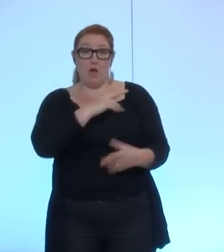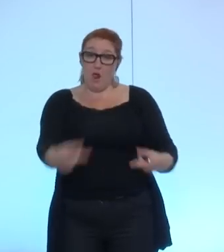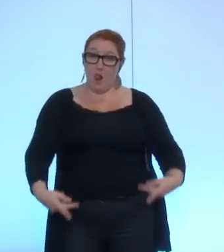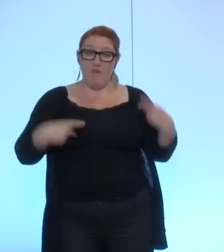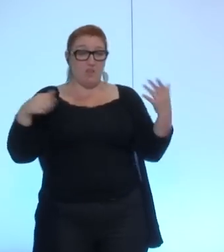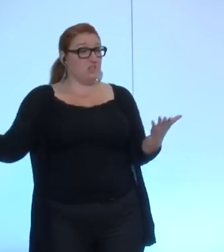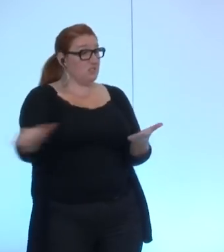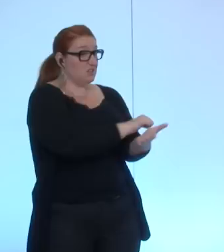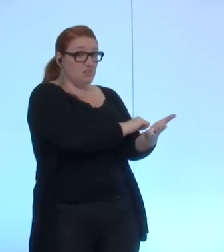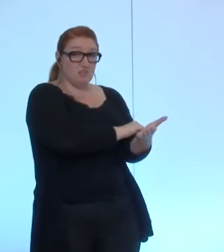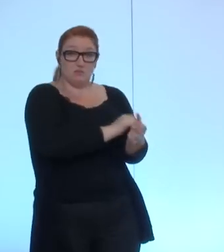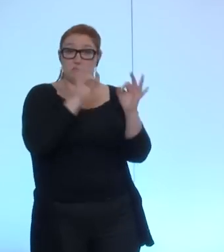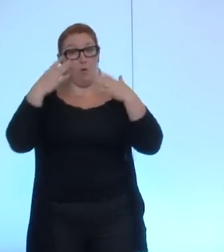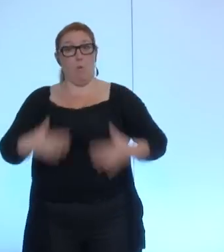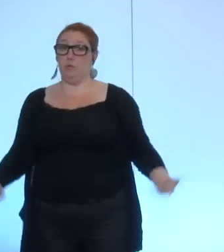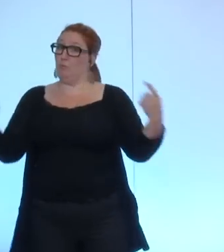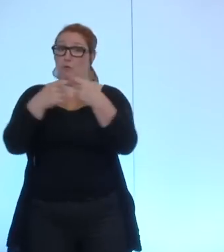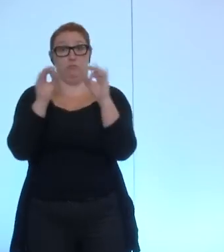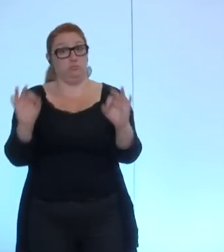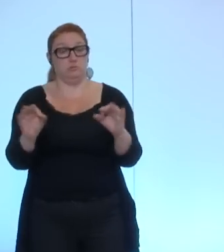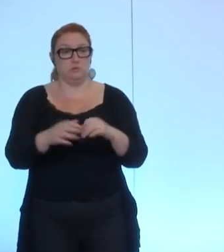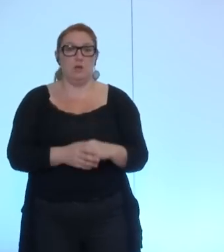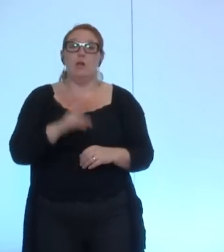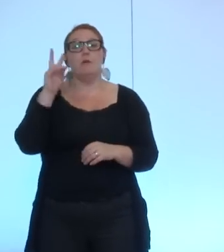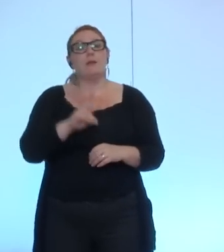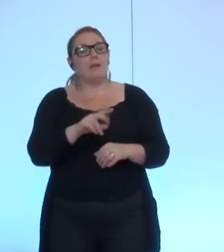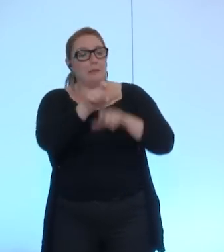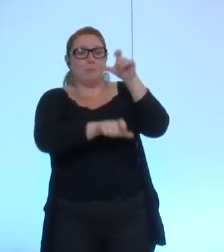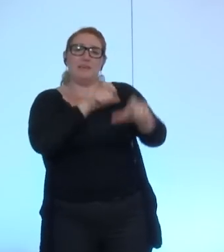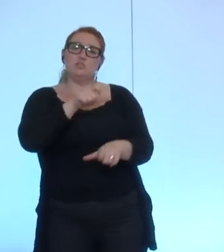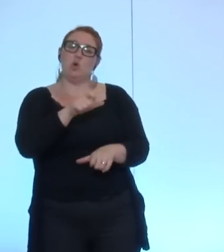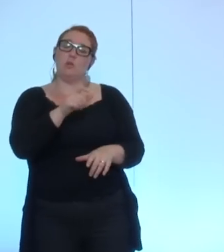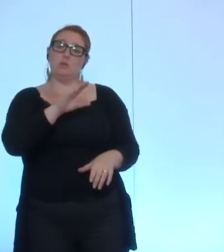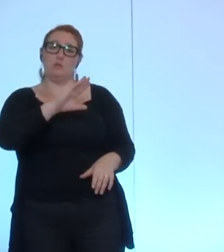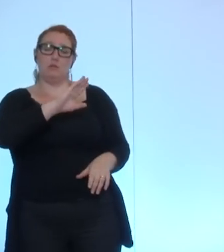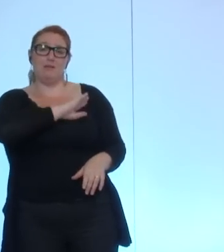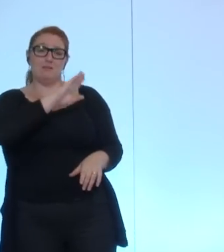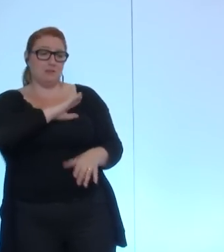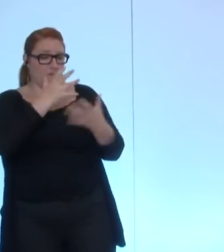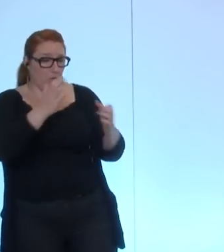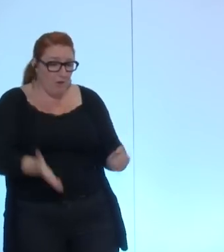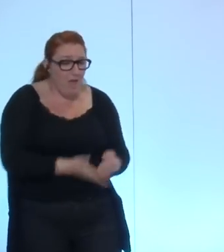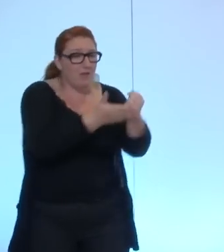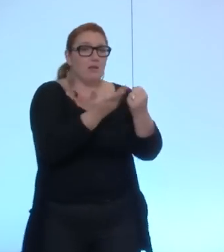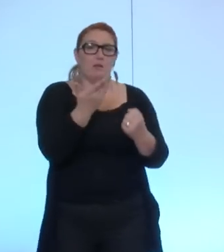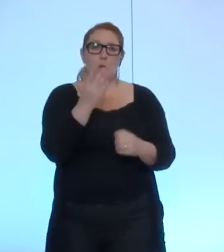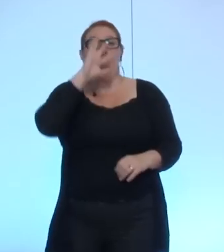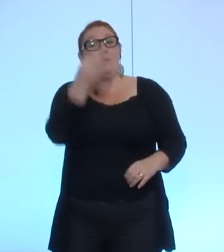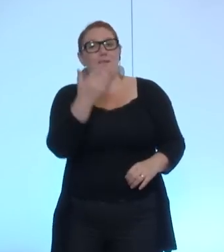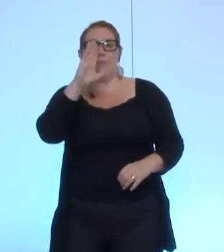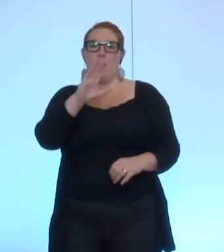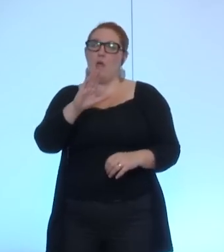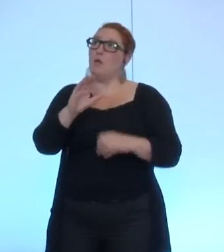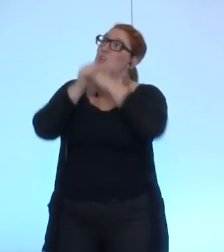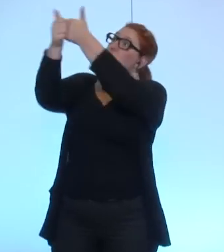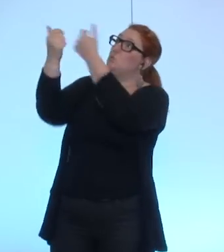faut-il aider les survivants de la bande de Gaza évidemment oui mais pas par le biais du subterfuge proposé par le gouvernement c'est au